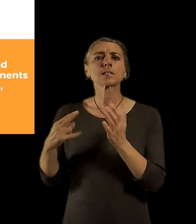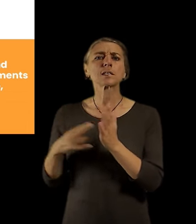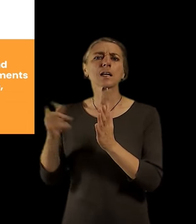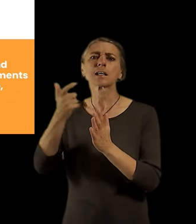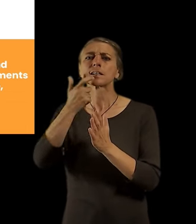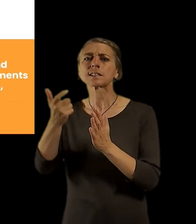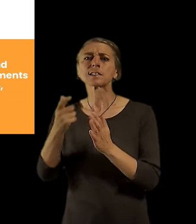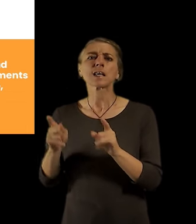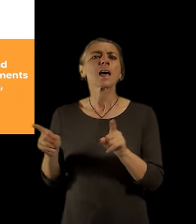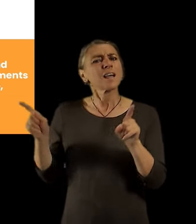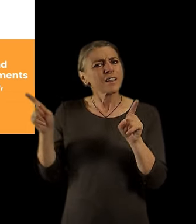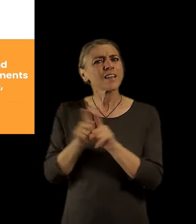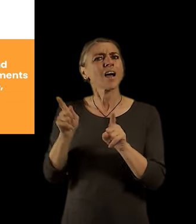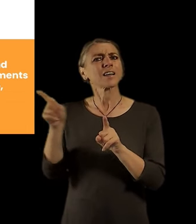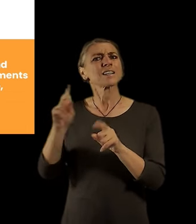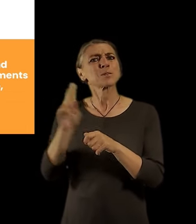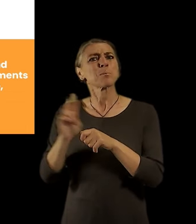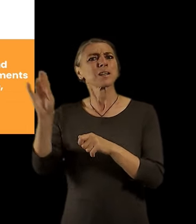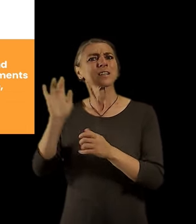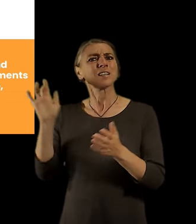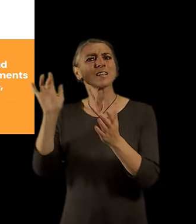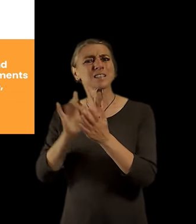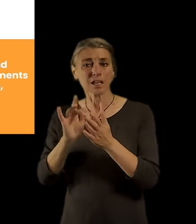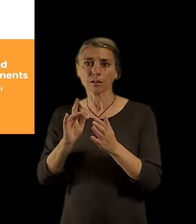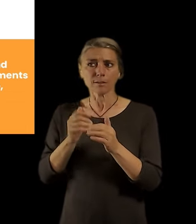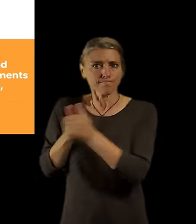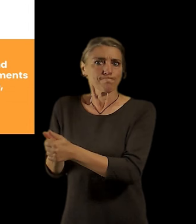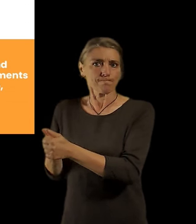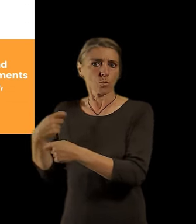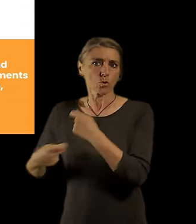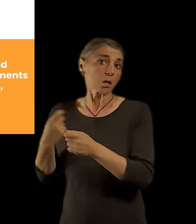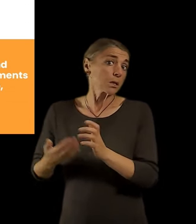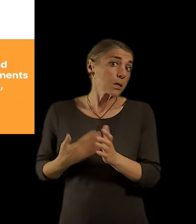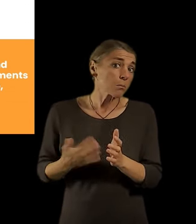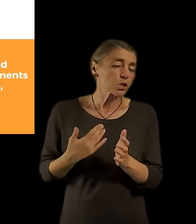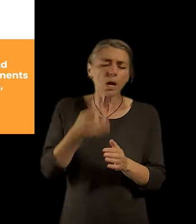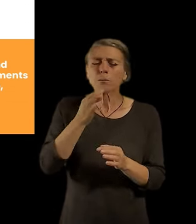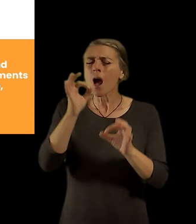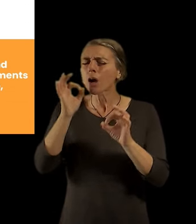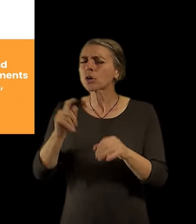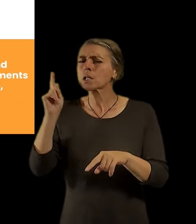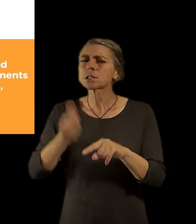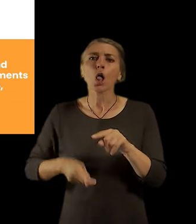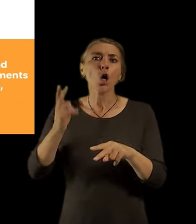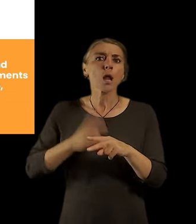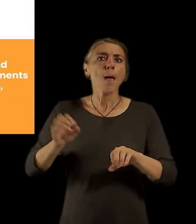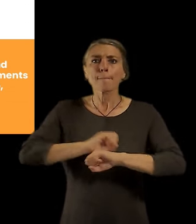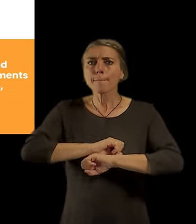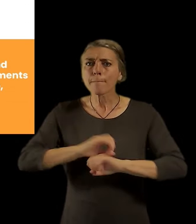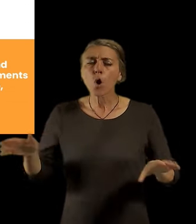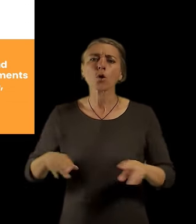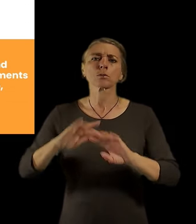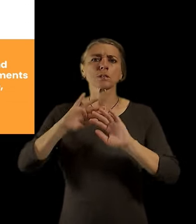právě říká, že jsou to i koncepty, které můžou pomoct v nějakých speciálních situacích, jako je třeba pandemie, zlepšování rezilience